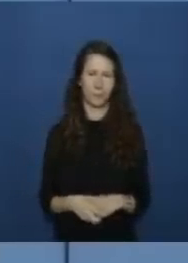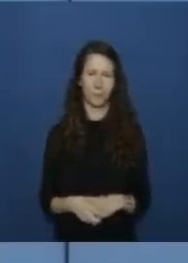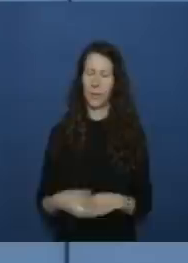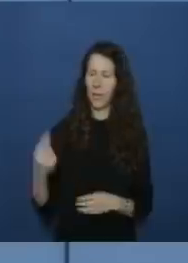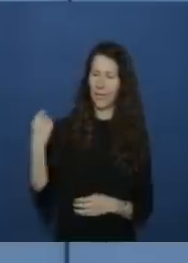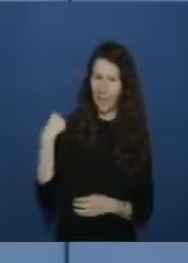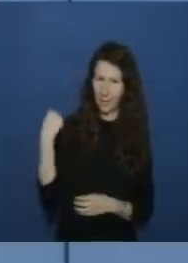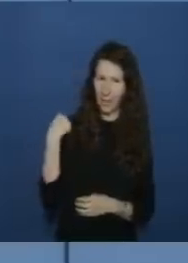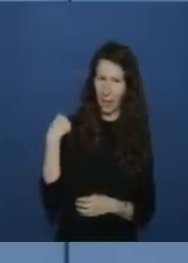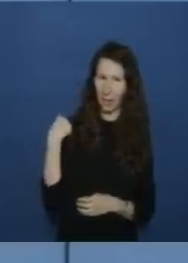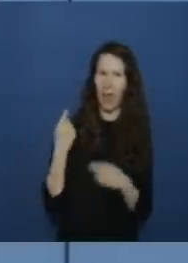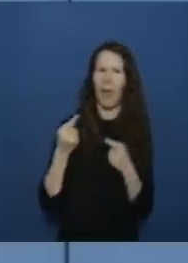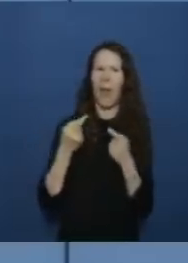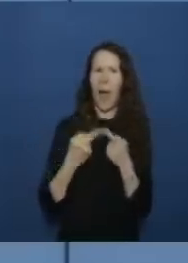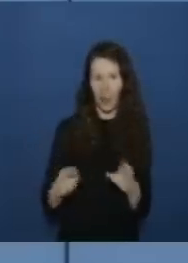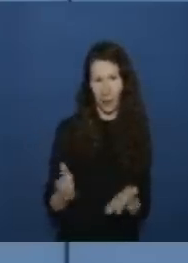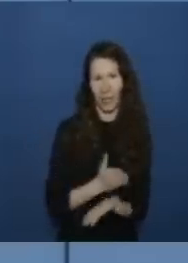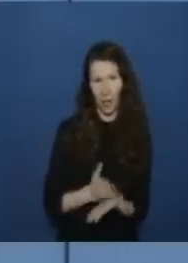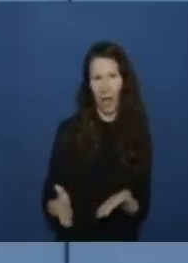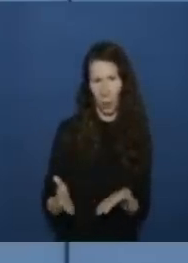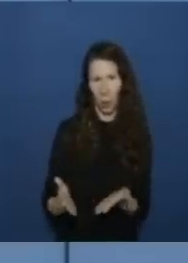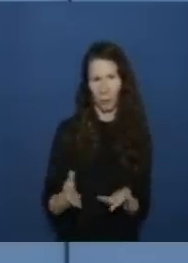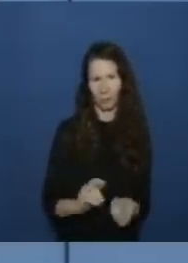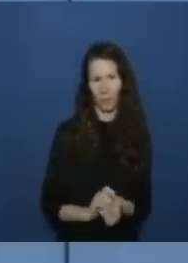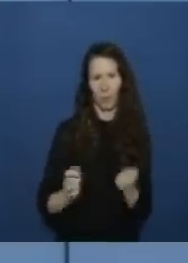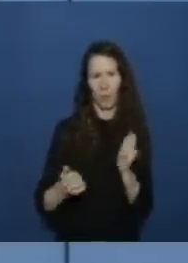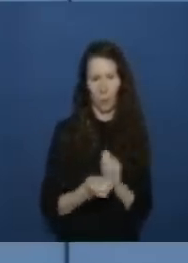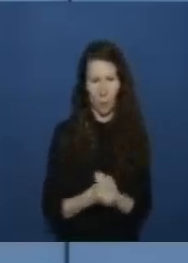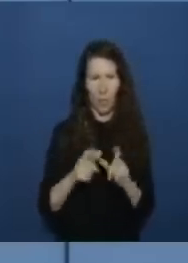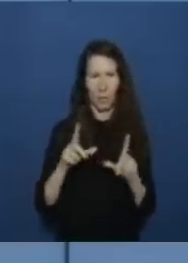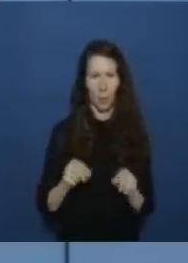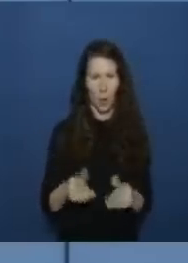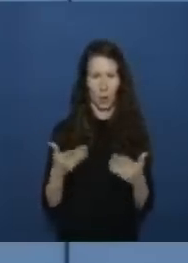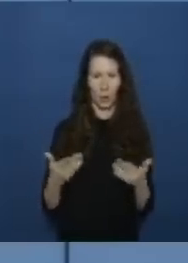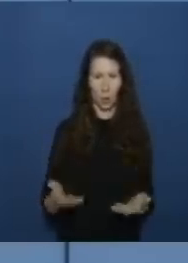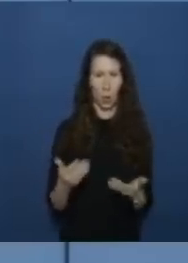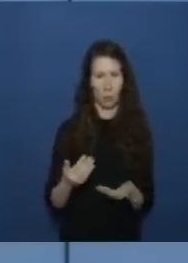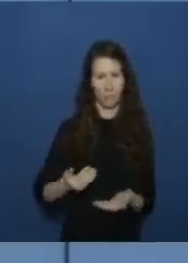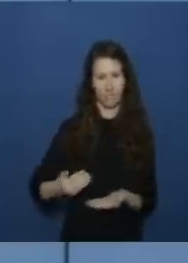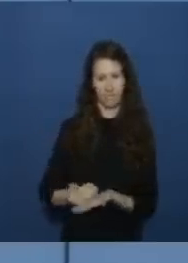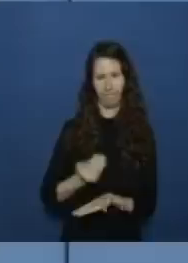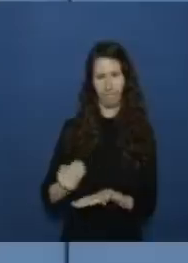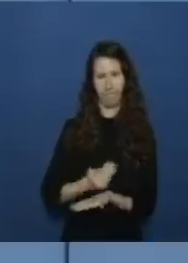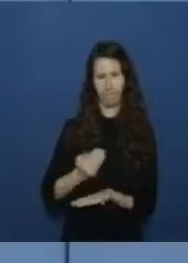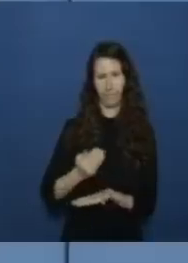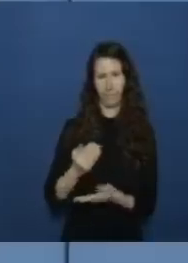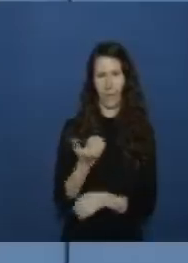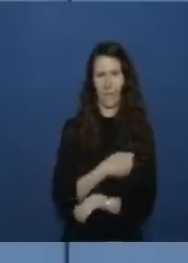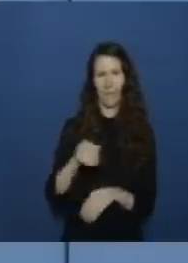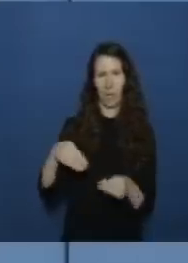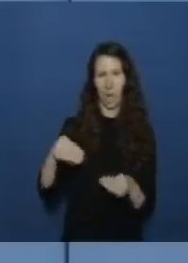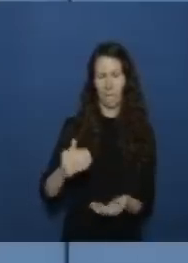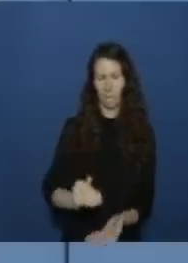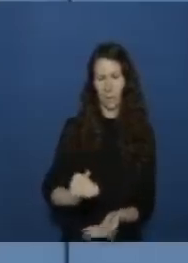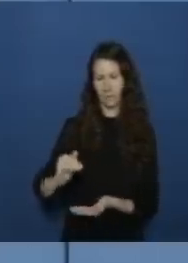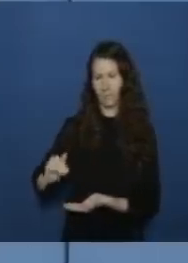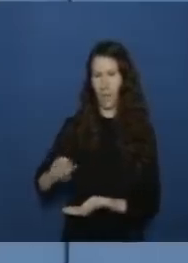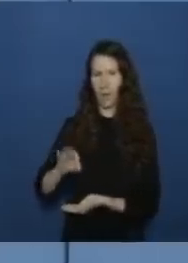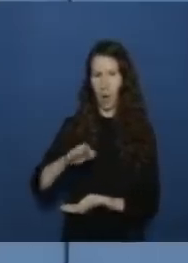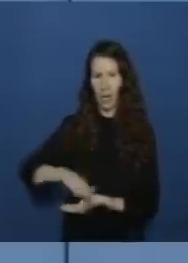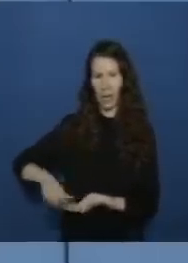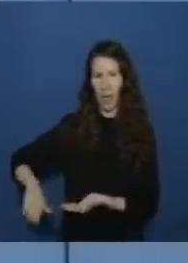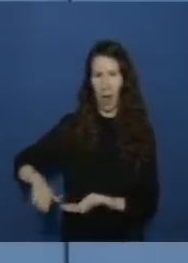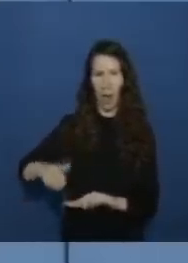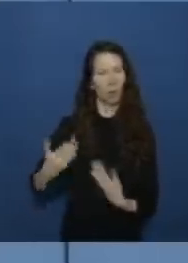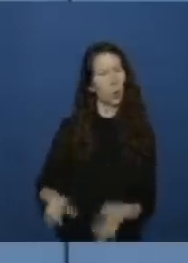ja gestern eine andere entscheidung das heißt eine solche zurückstellung für impfstoffe für die impfung von kindern die erfolgt